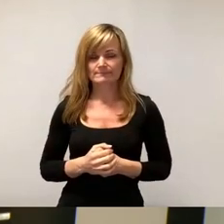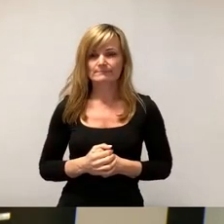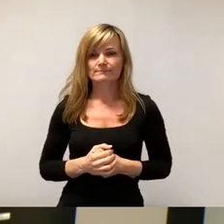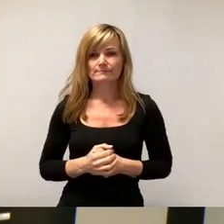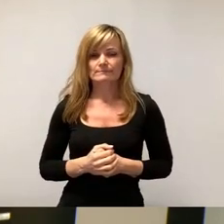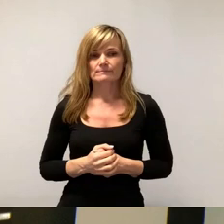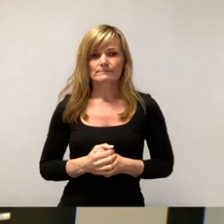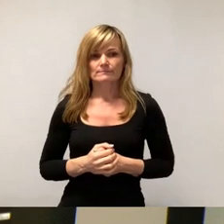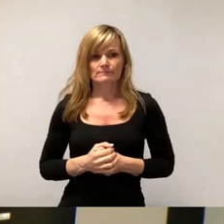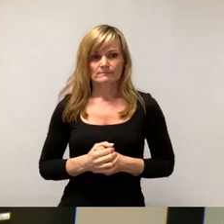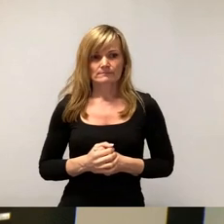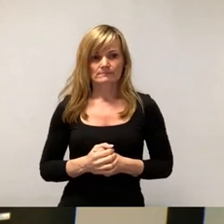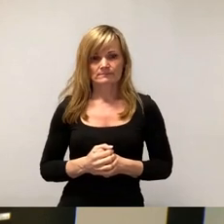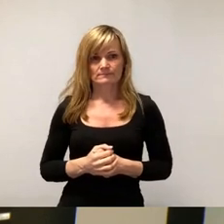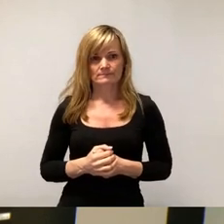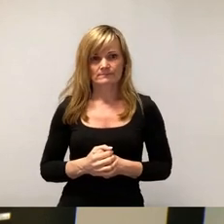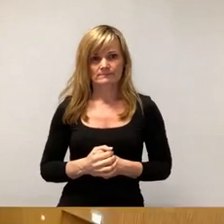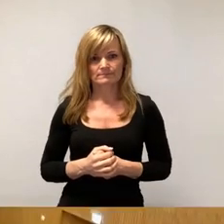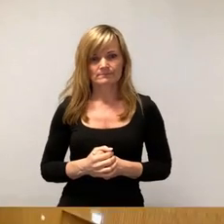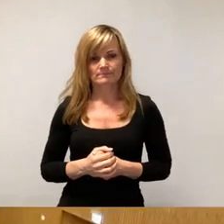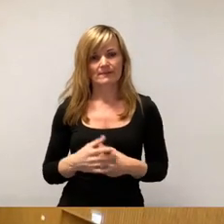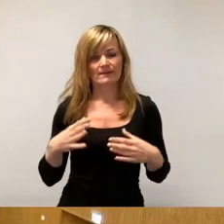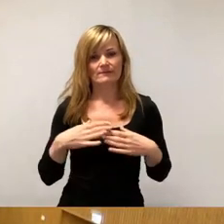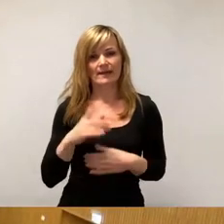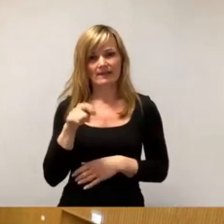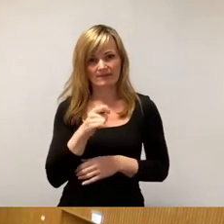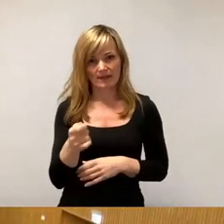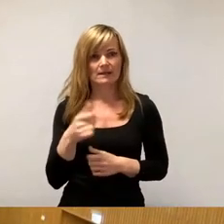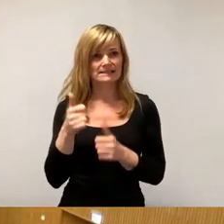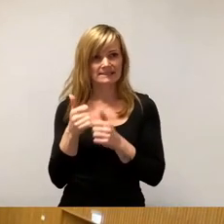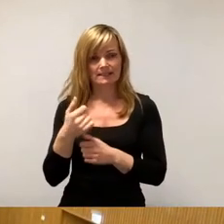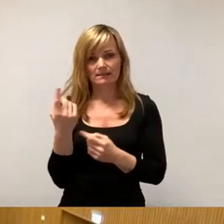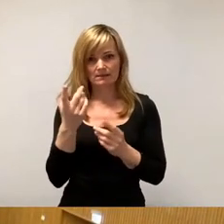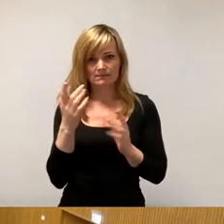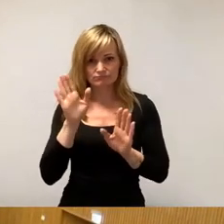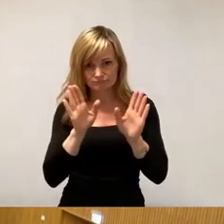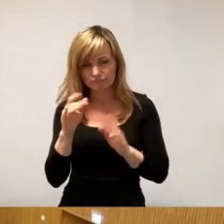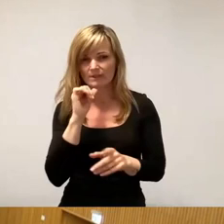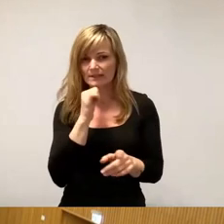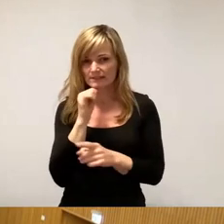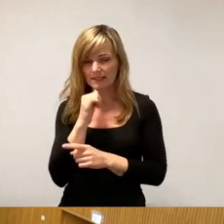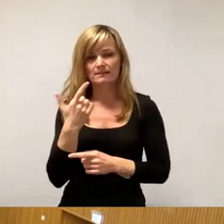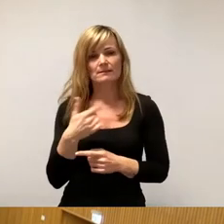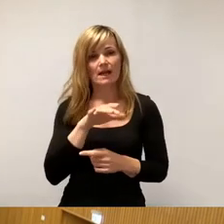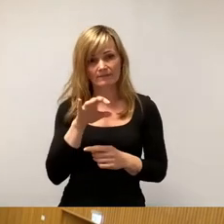Wird Freie Wähler, Freie Bürger das Wort gewünscht? Nein. Dissidenten das Wort gewünscht? Nein. AfD, Herr Lommel.